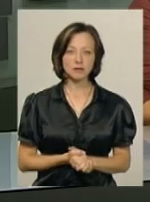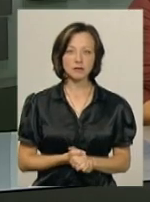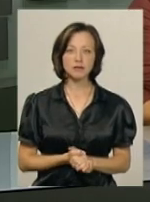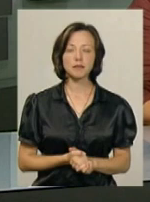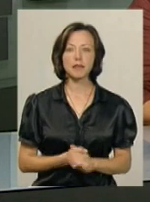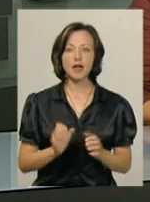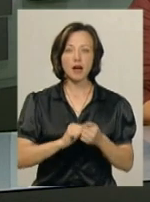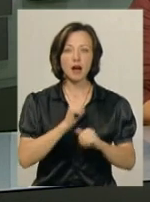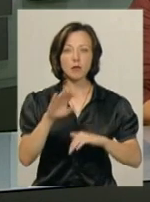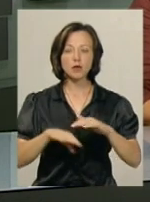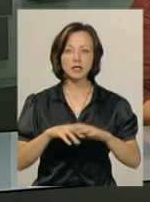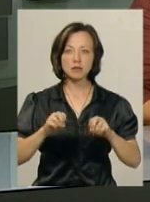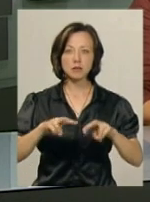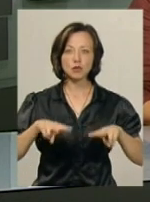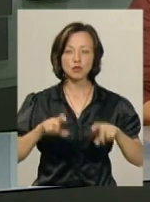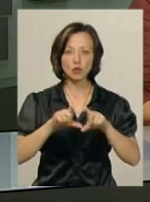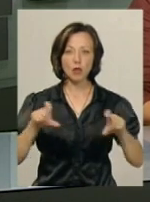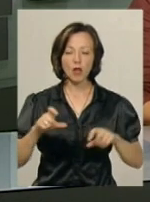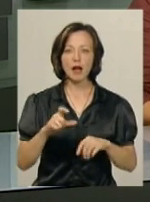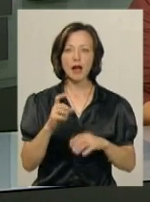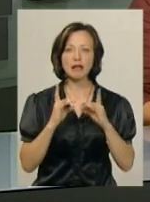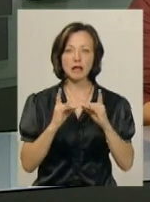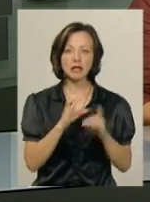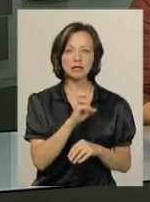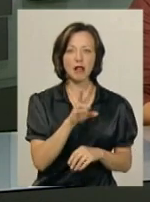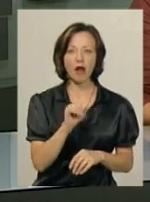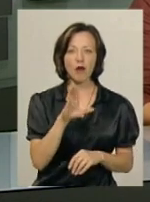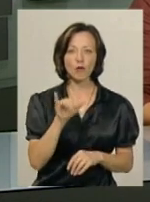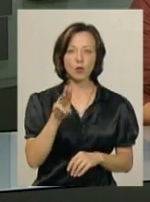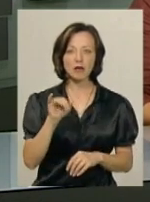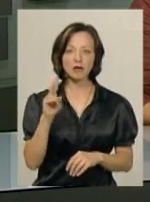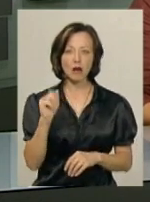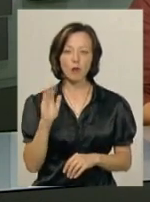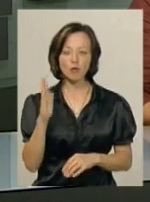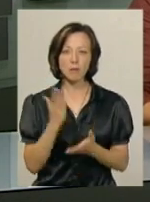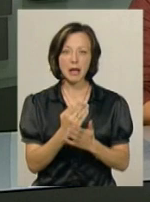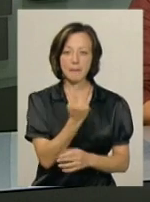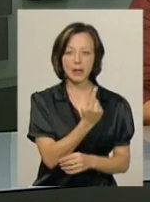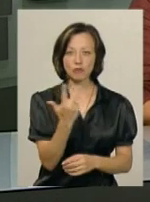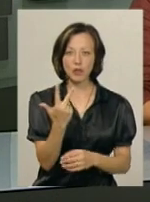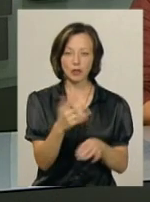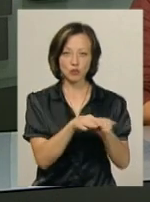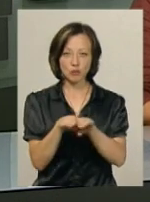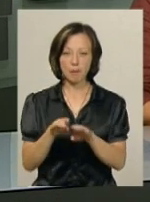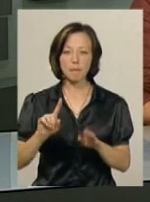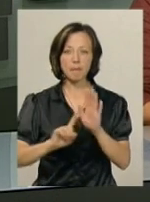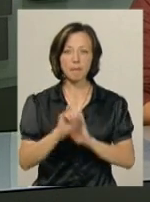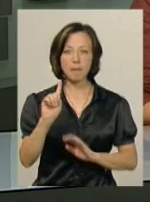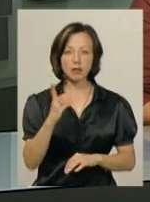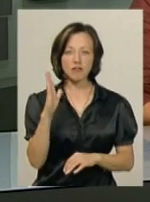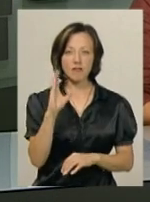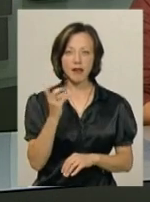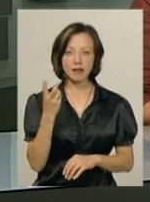Кам'янсь-Подільська спеціалізована школа-інтернат Славотинка стане ліцеєм 1-3 ступенів. Із 1 вересня 210